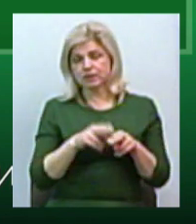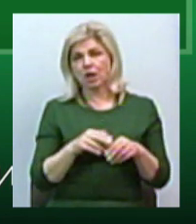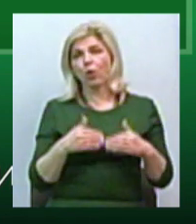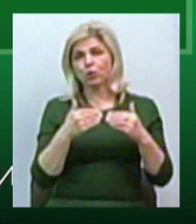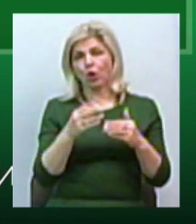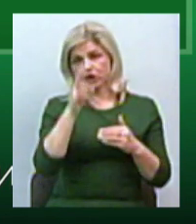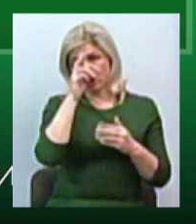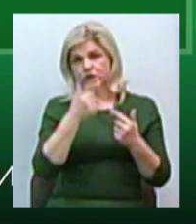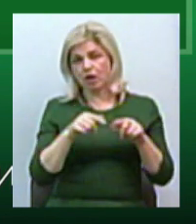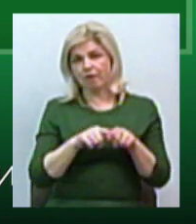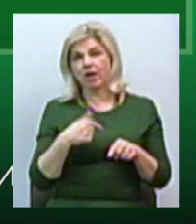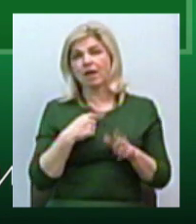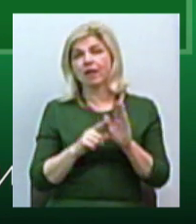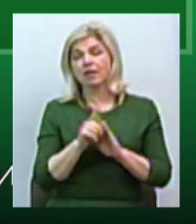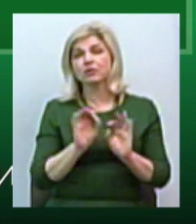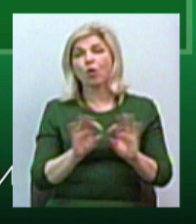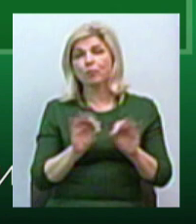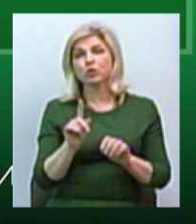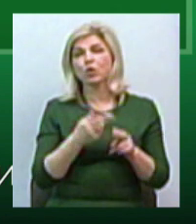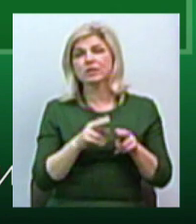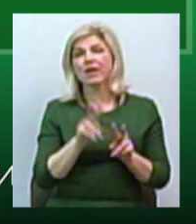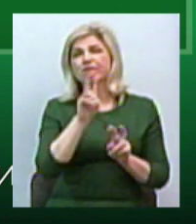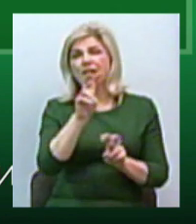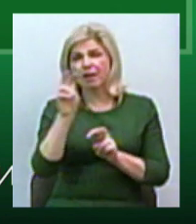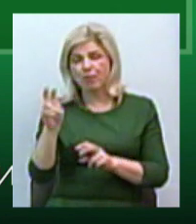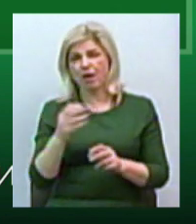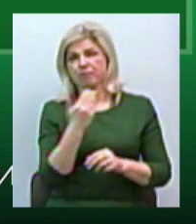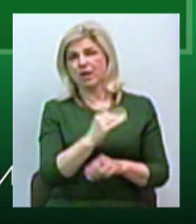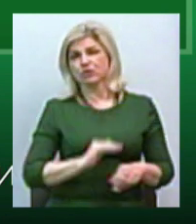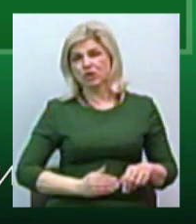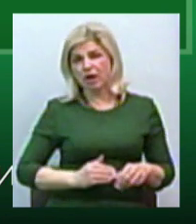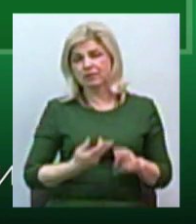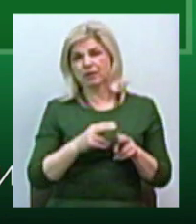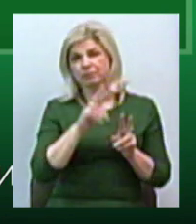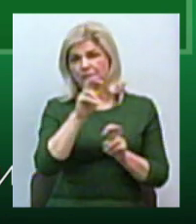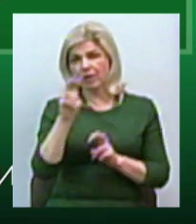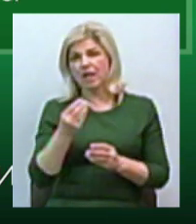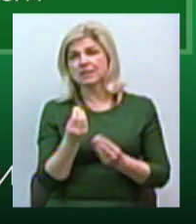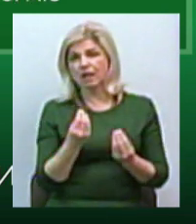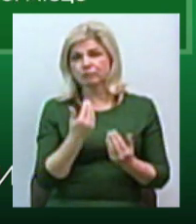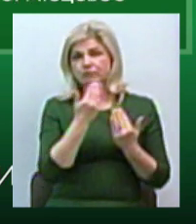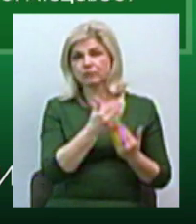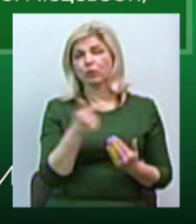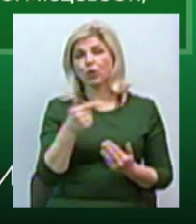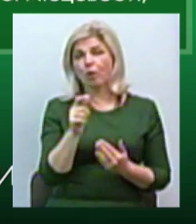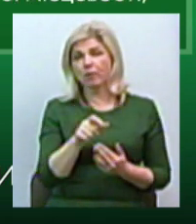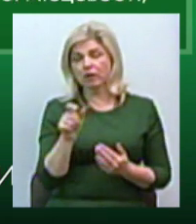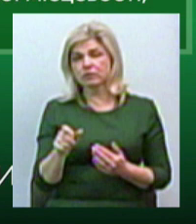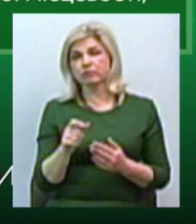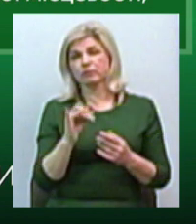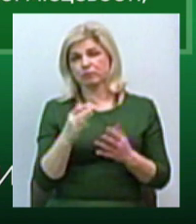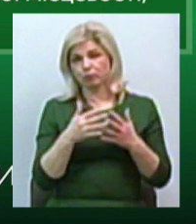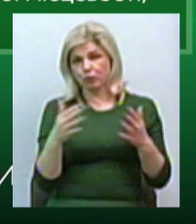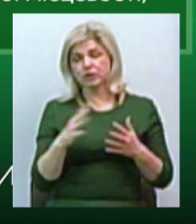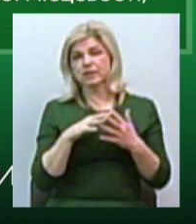почала говорити про те, що це кампанії, що це певна інформаційна політика. Громадяни, особливо по скорісті в